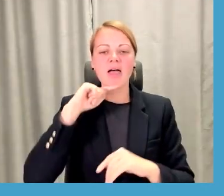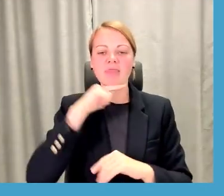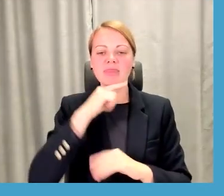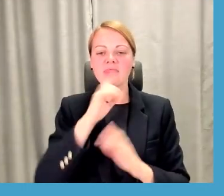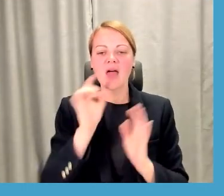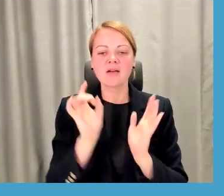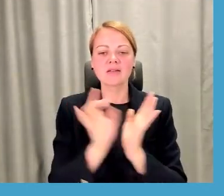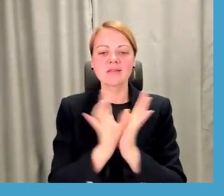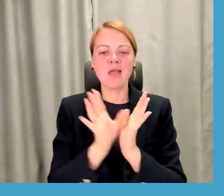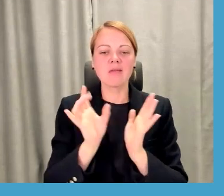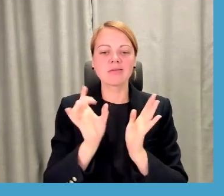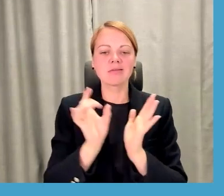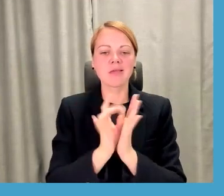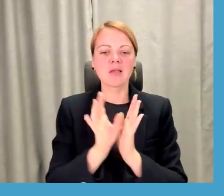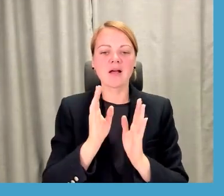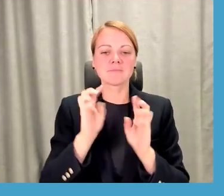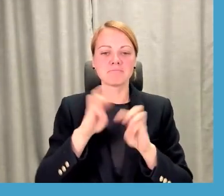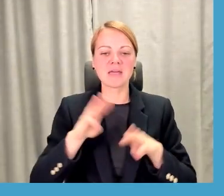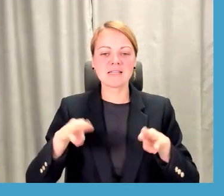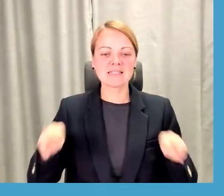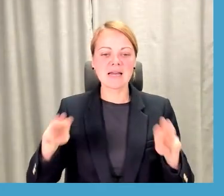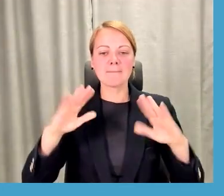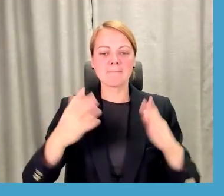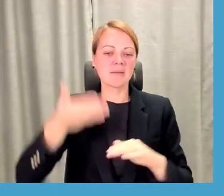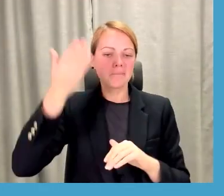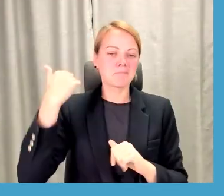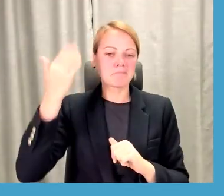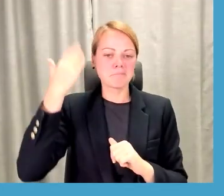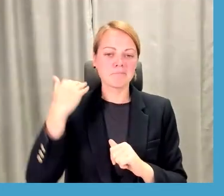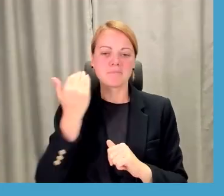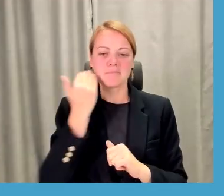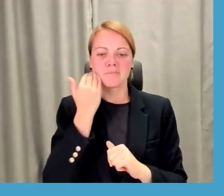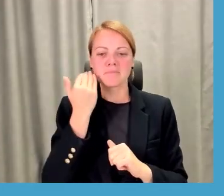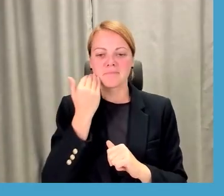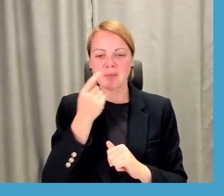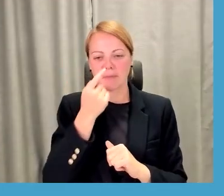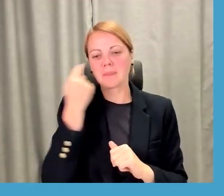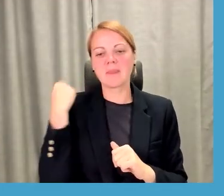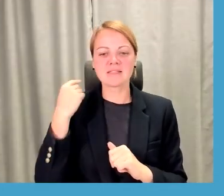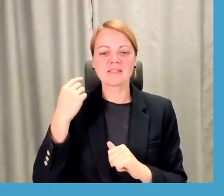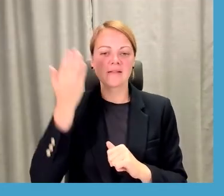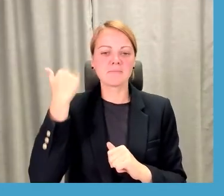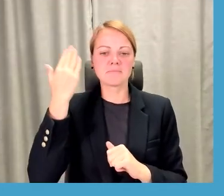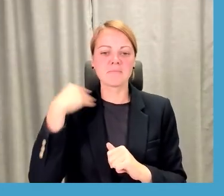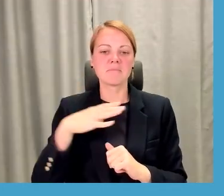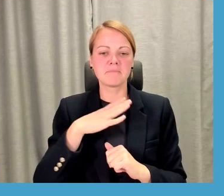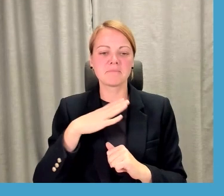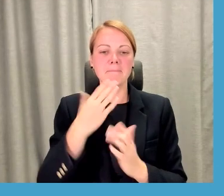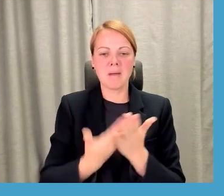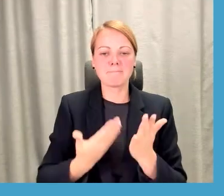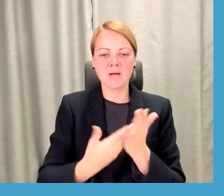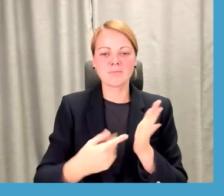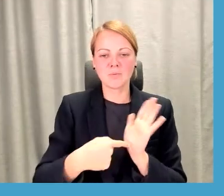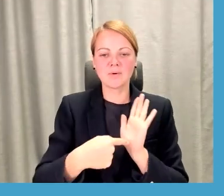pagātnē šis, nu vēl relatīvi nesenā pagātnē, jā, tikai taisi pamatot minēt, bet man pilnīgi